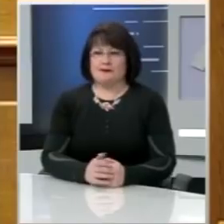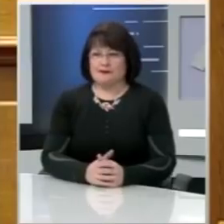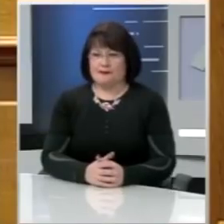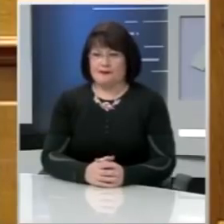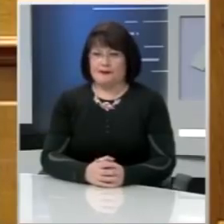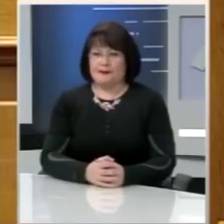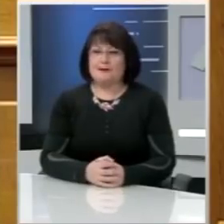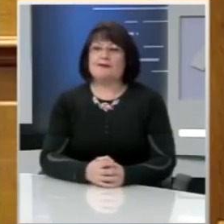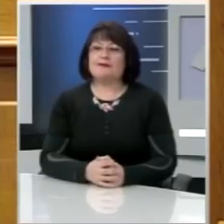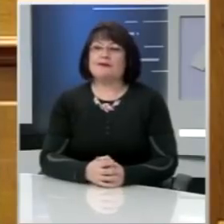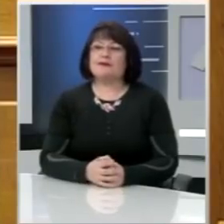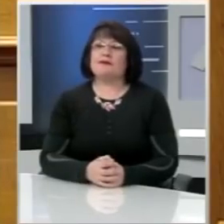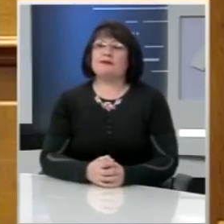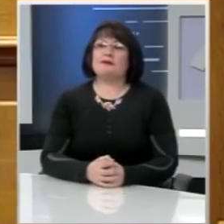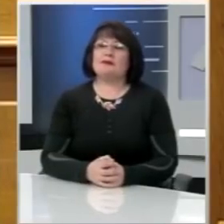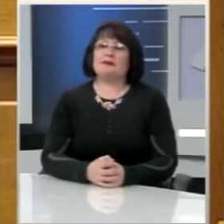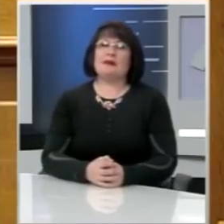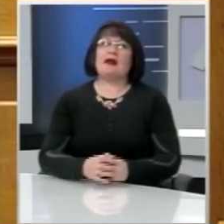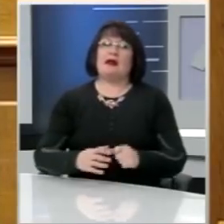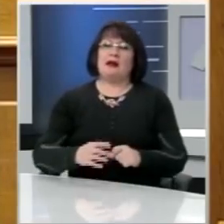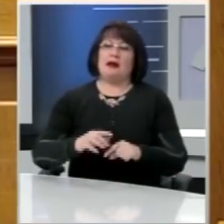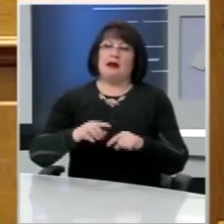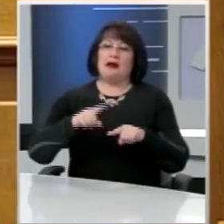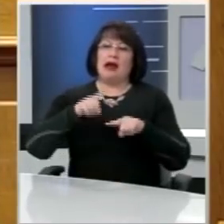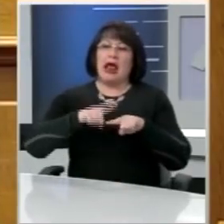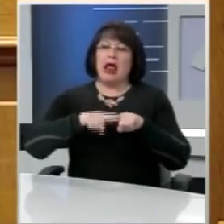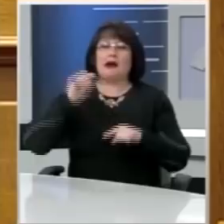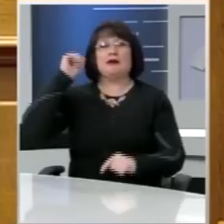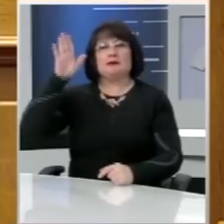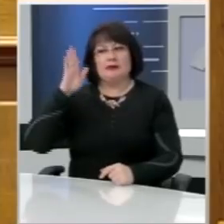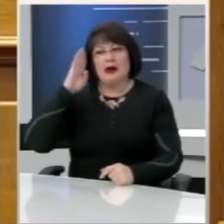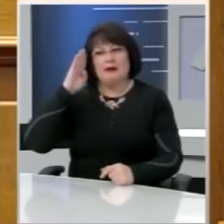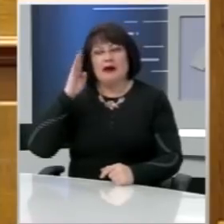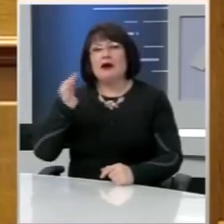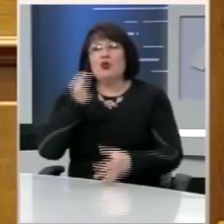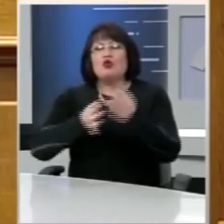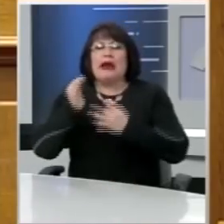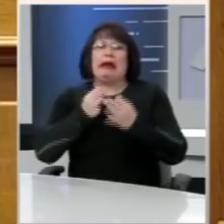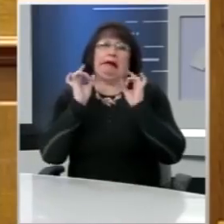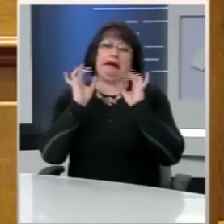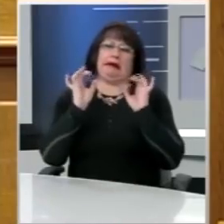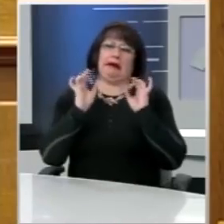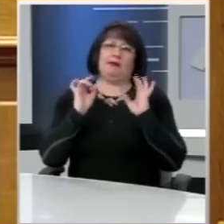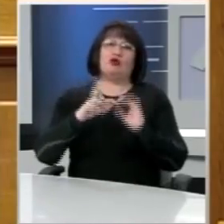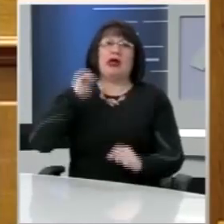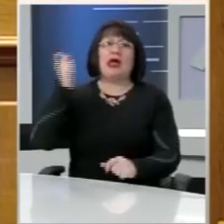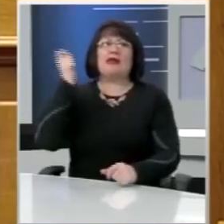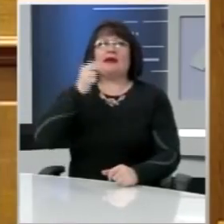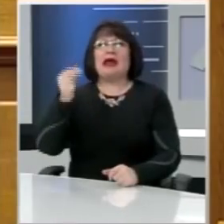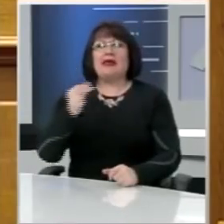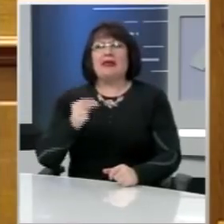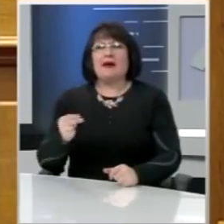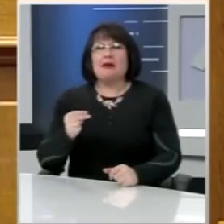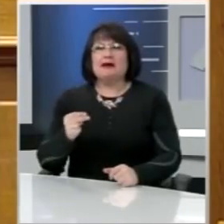Αιγαίο που ανέχονται οι Ηνωμένες Πολιτείες λένε τίποτα, ούτε βγάζουν άχνα για τα ονομαζόμενα ως εθνικά θέματα, ούτε